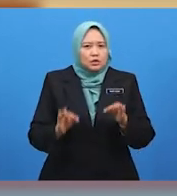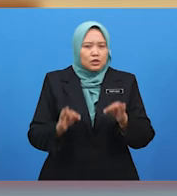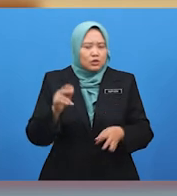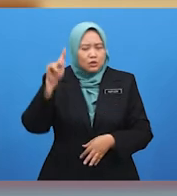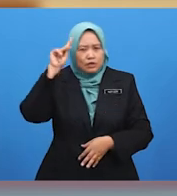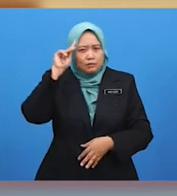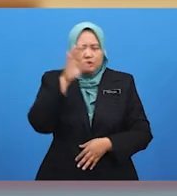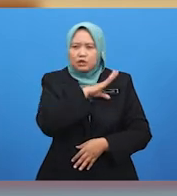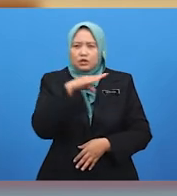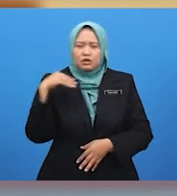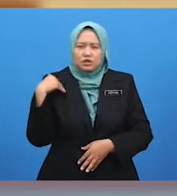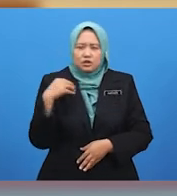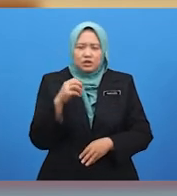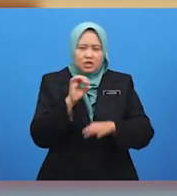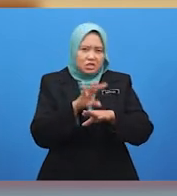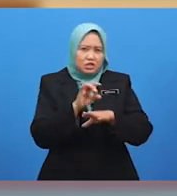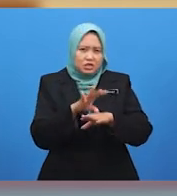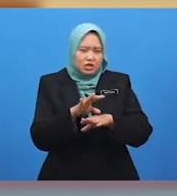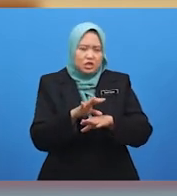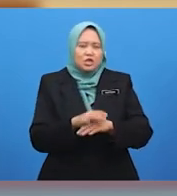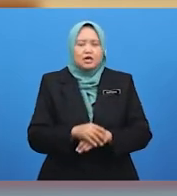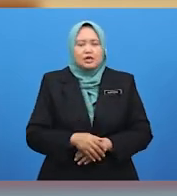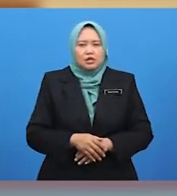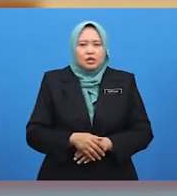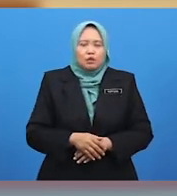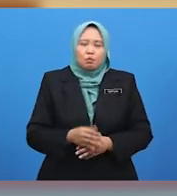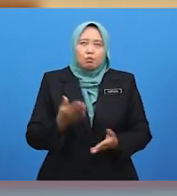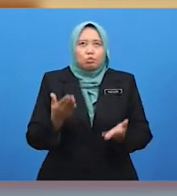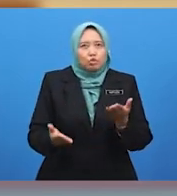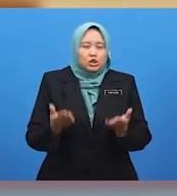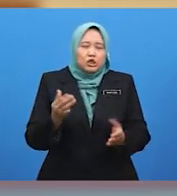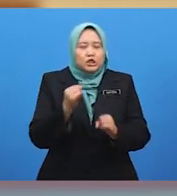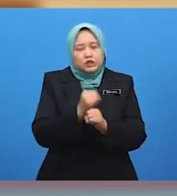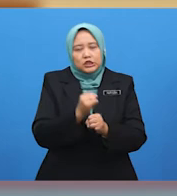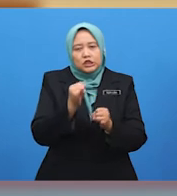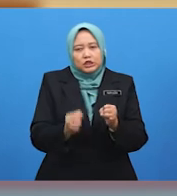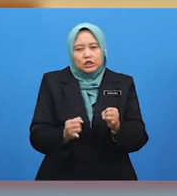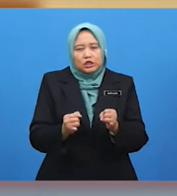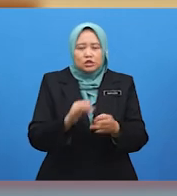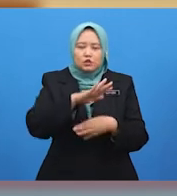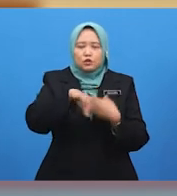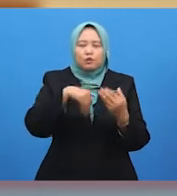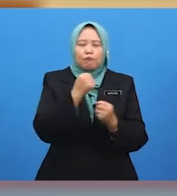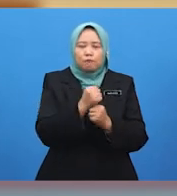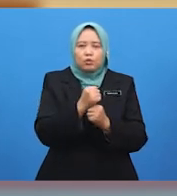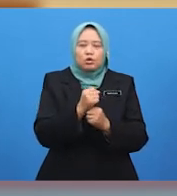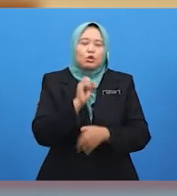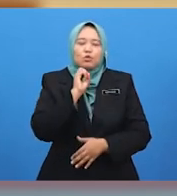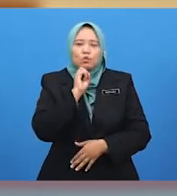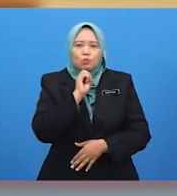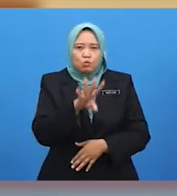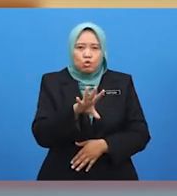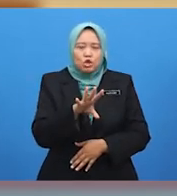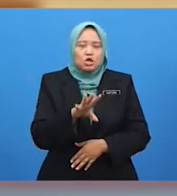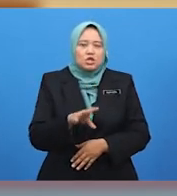Haa, semua membuang sampah merata-rata dan ini akan mewujudkan persekitaran yang tidak